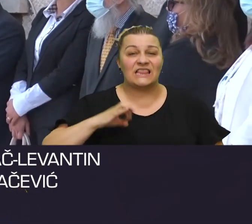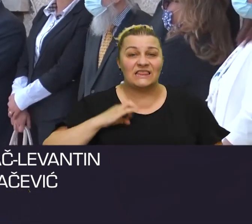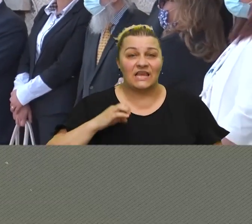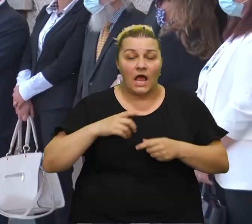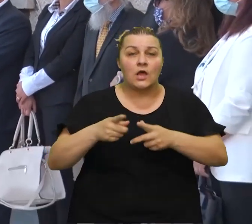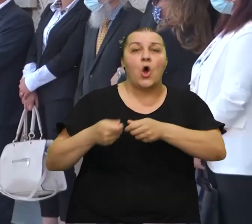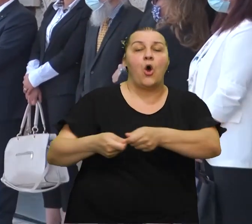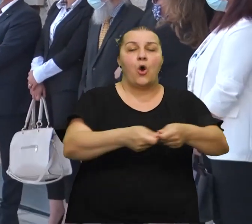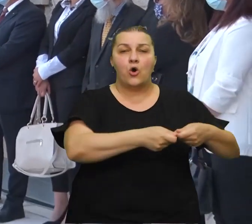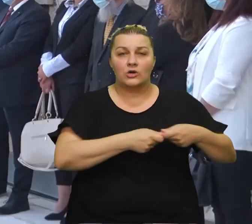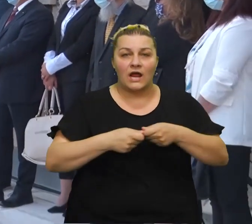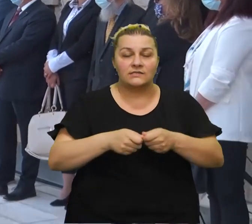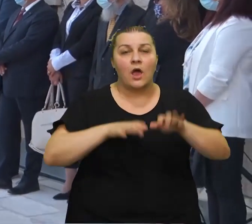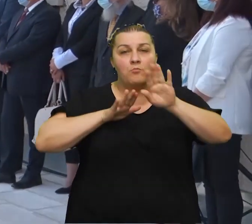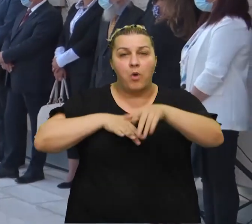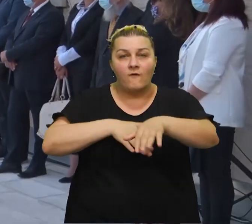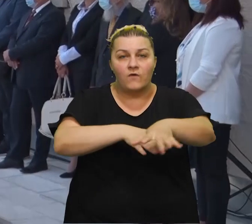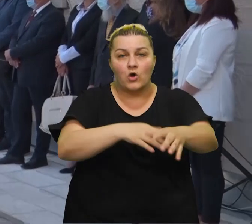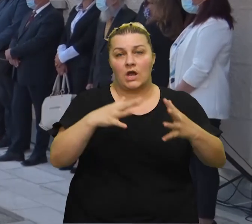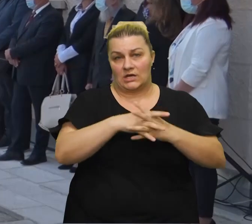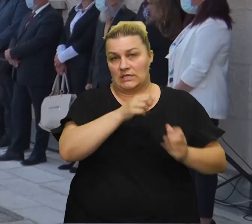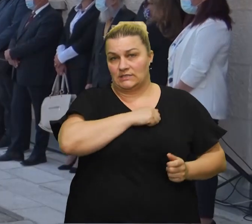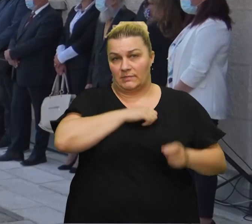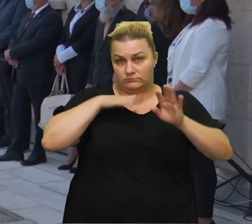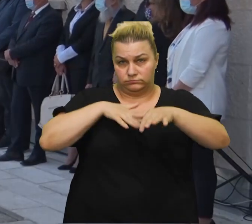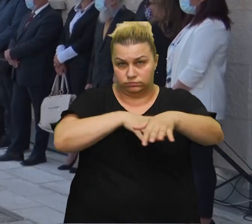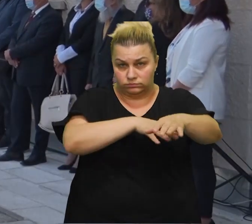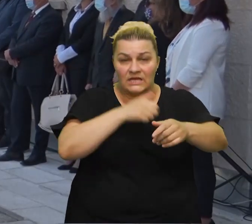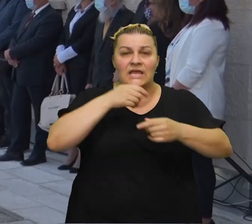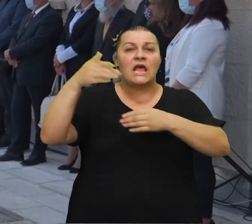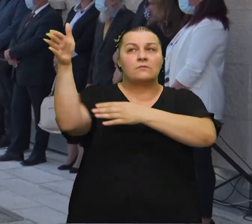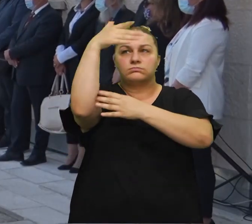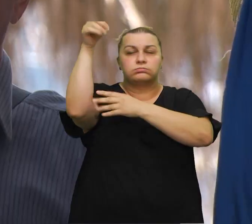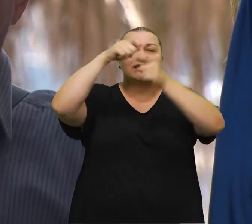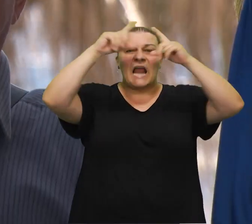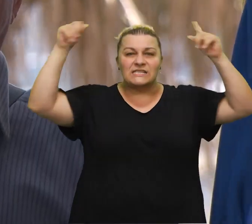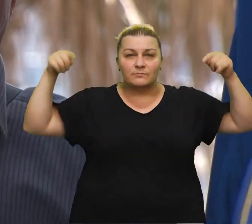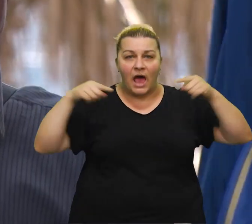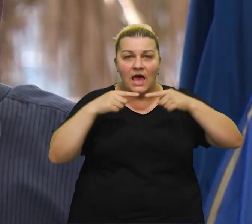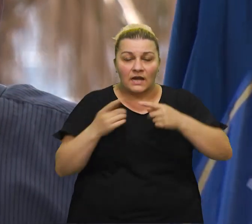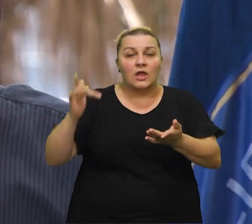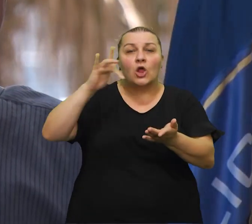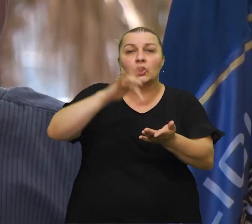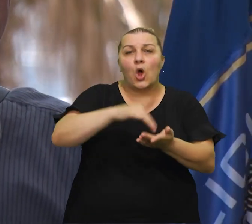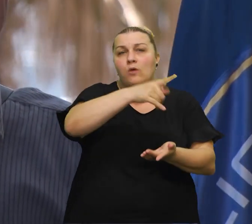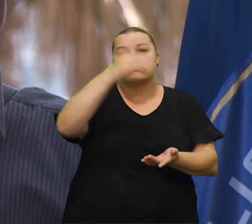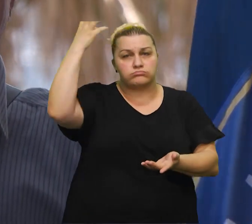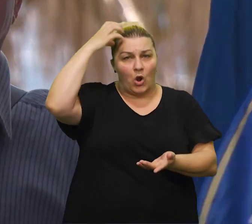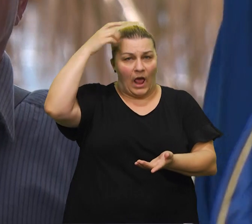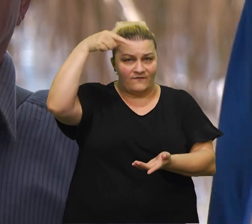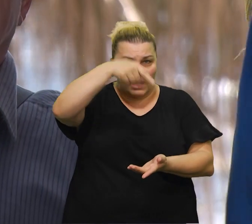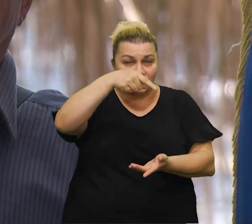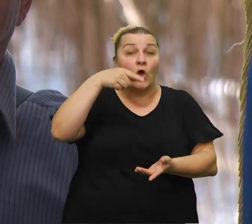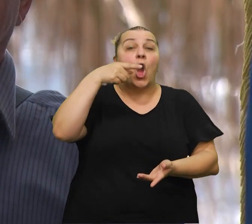Splita, organizirali su dostajanstvenu povorku u ulicama grada Splita, te transparentima došli pred zgradu današnje gradske uprave,